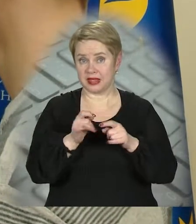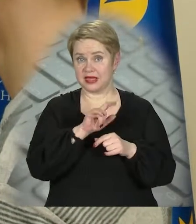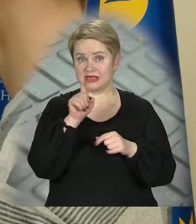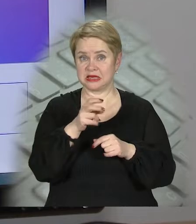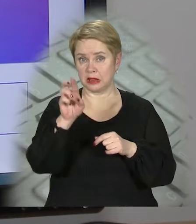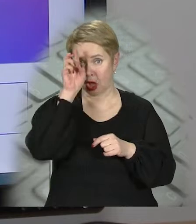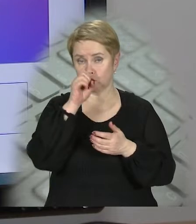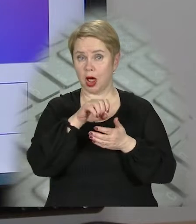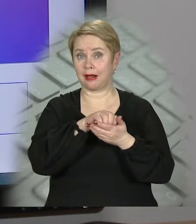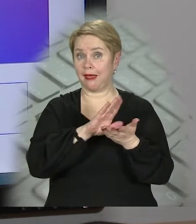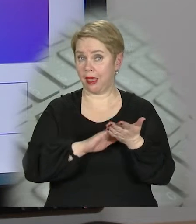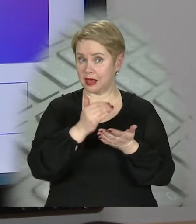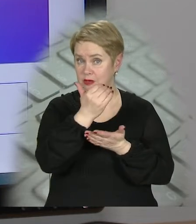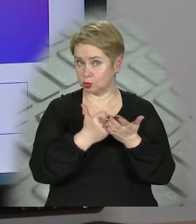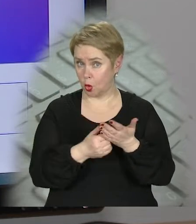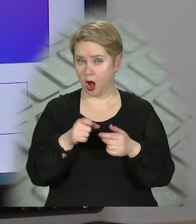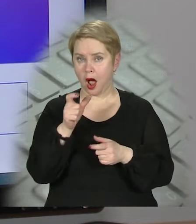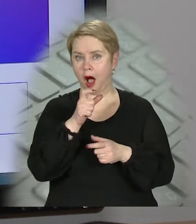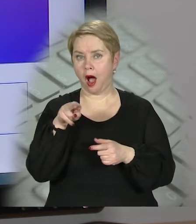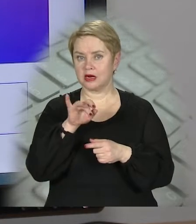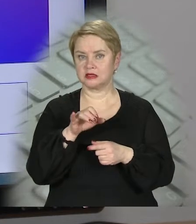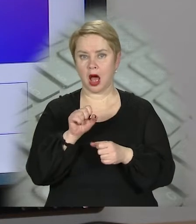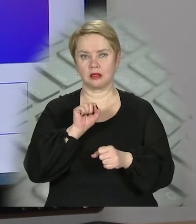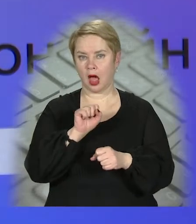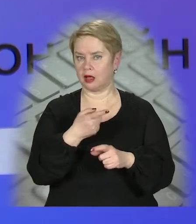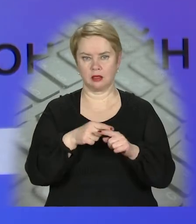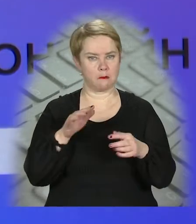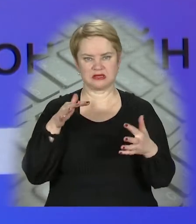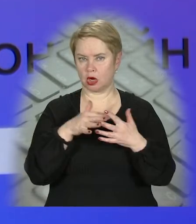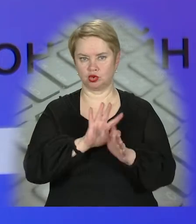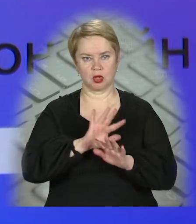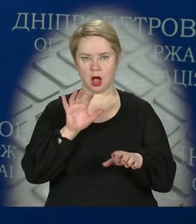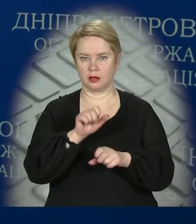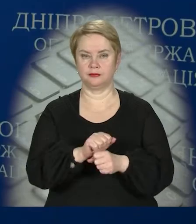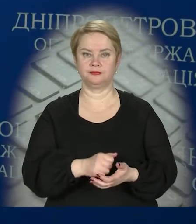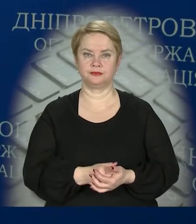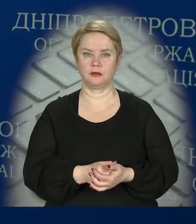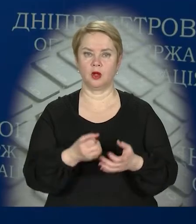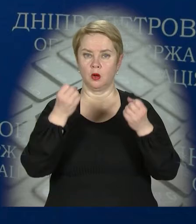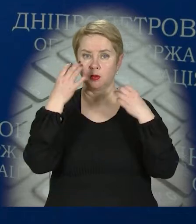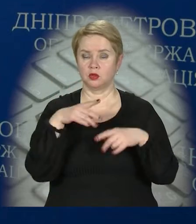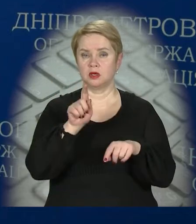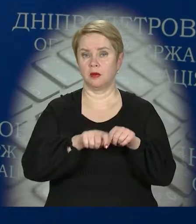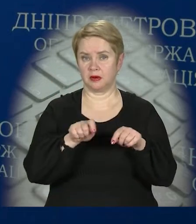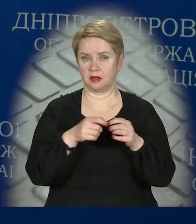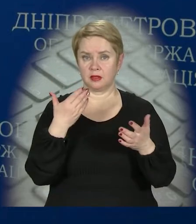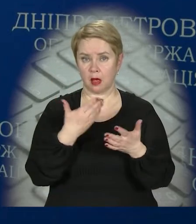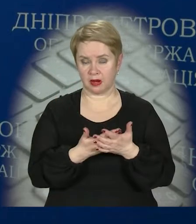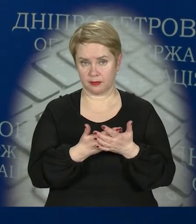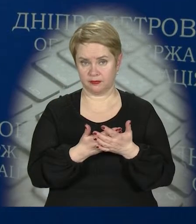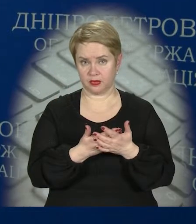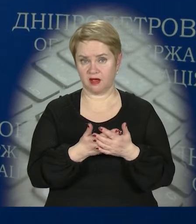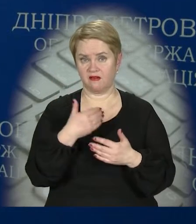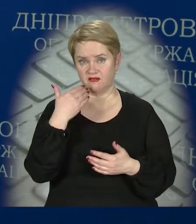їх із держреєстрів. А вони від хакерської атаки не постраждали. Дуже просто перевірити. Наприклад,